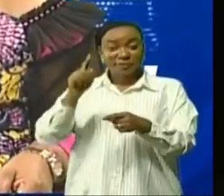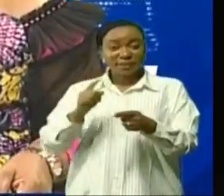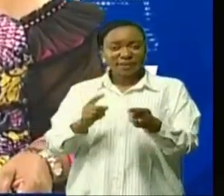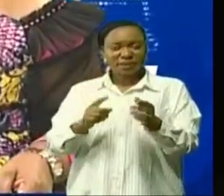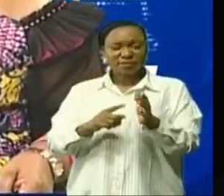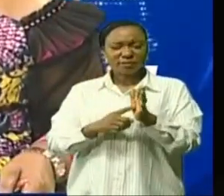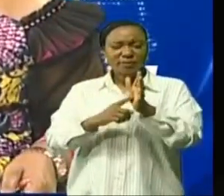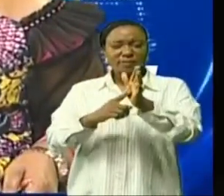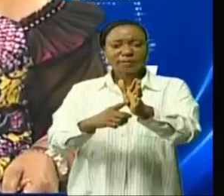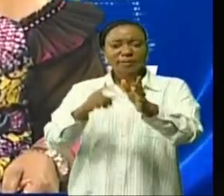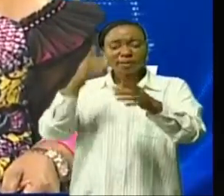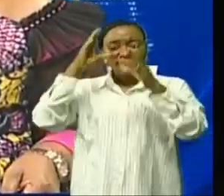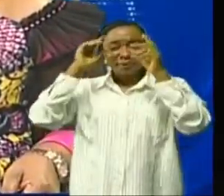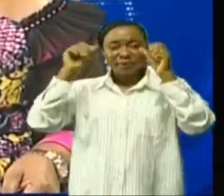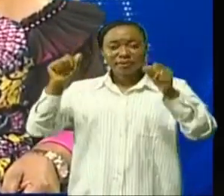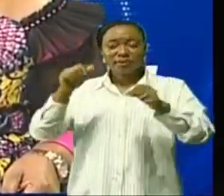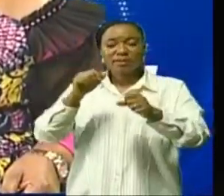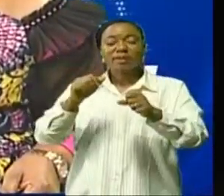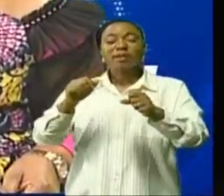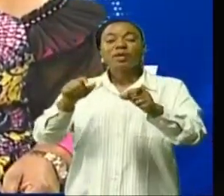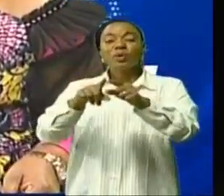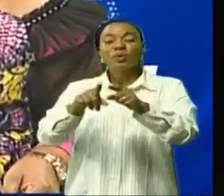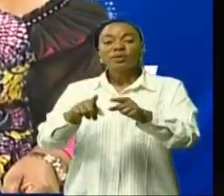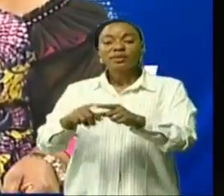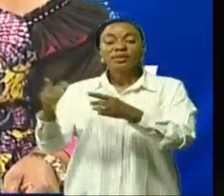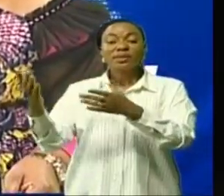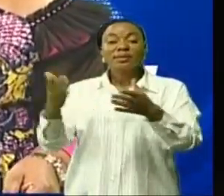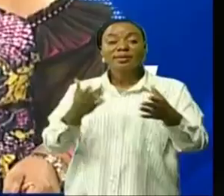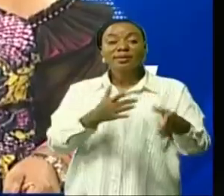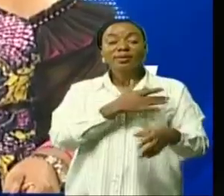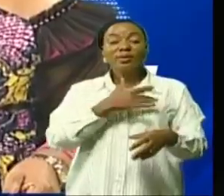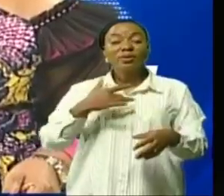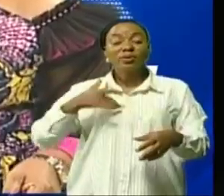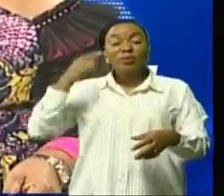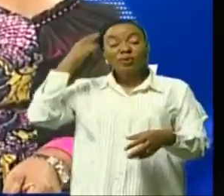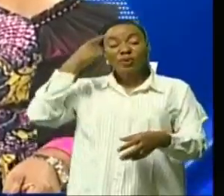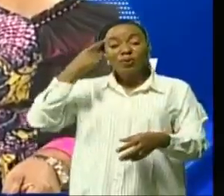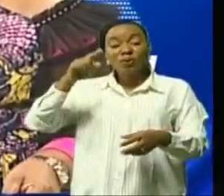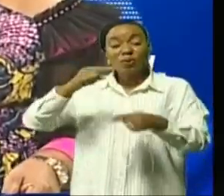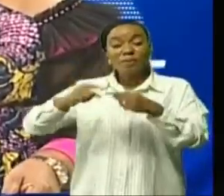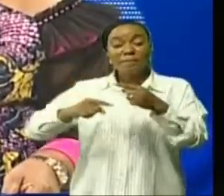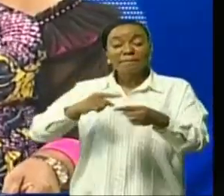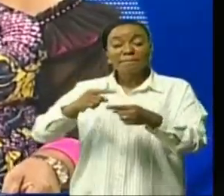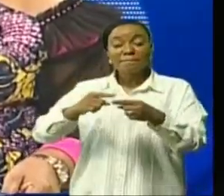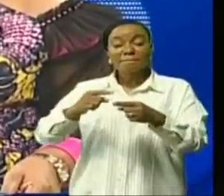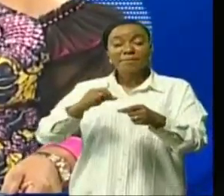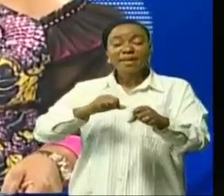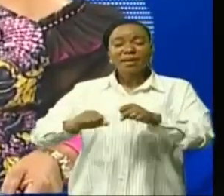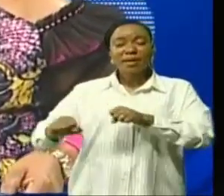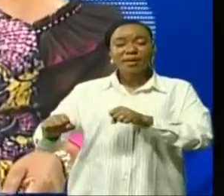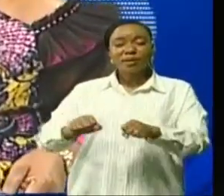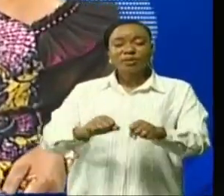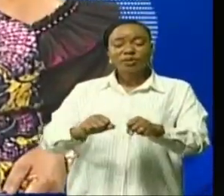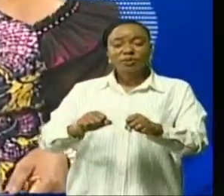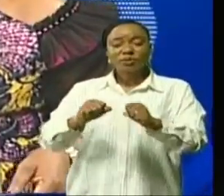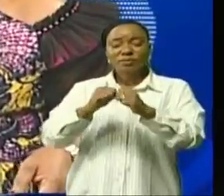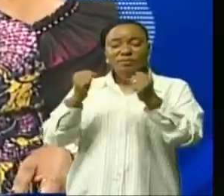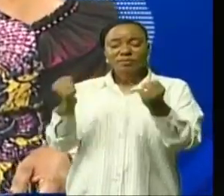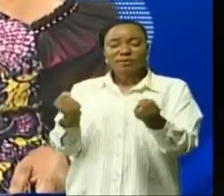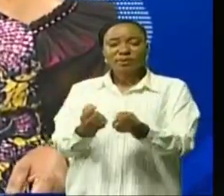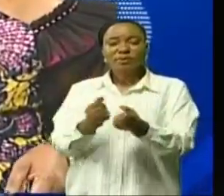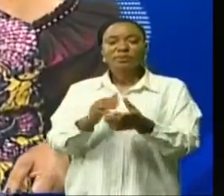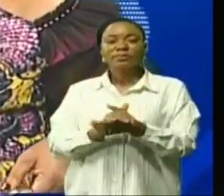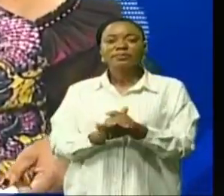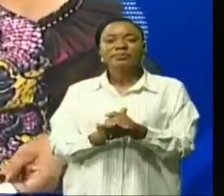Bossekota président de la fondation qui porte son nom est allé procéder au lancement de quelques actions sociales Eugénie Chabani